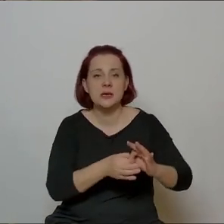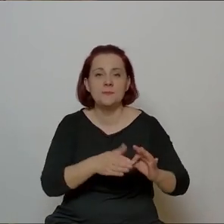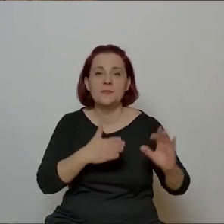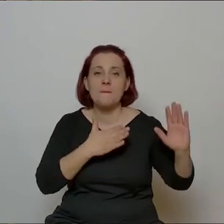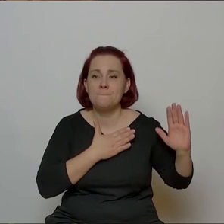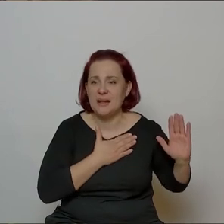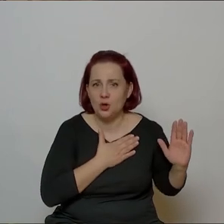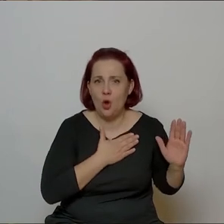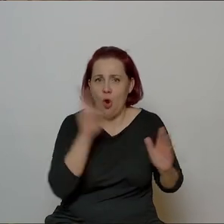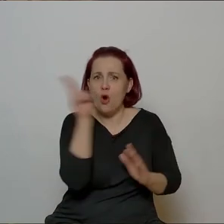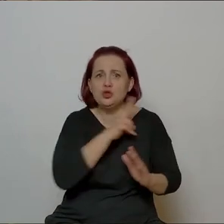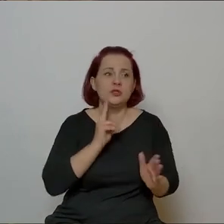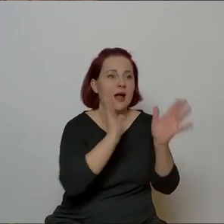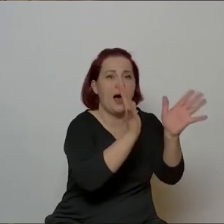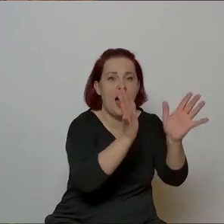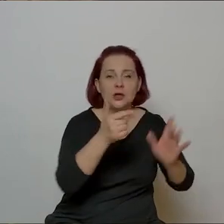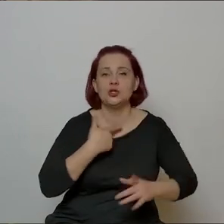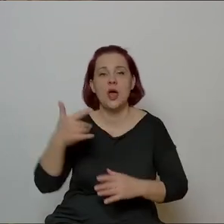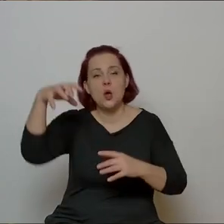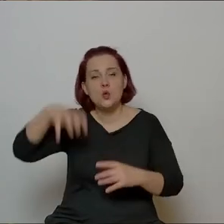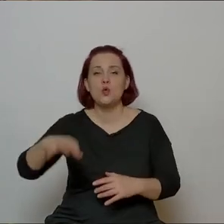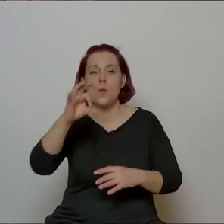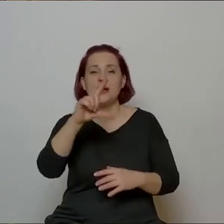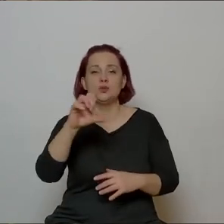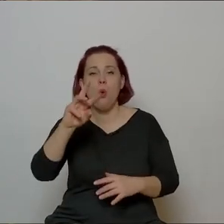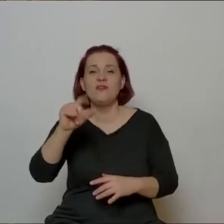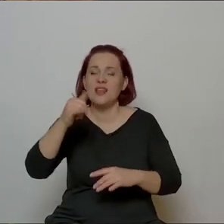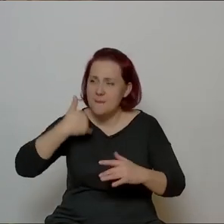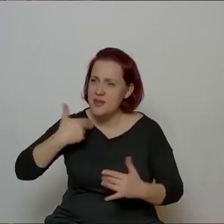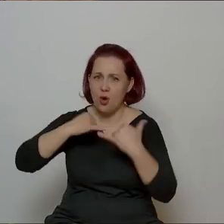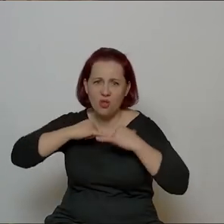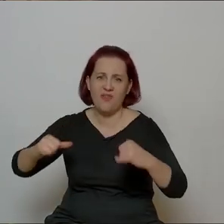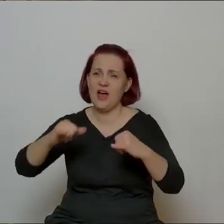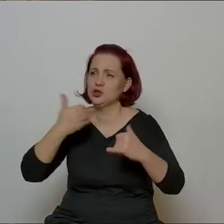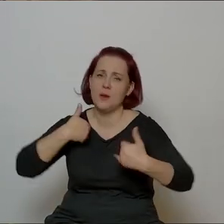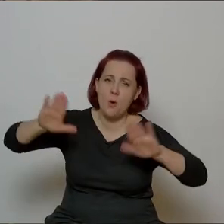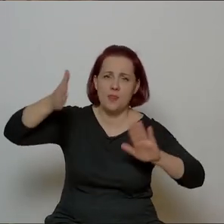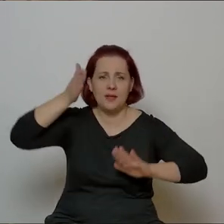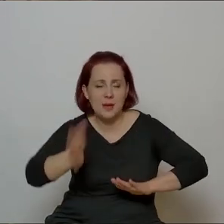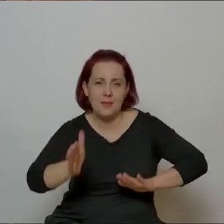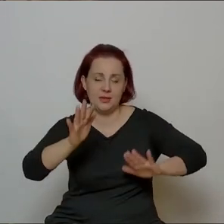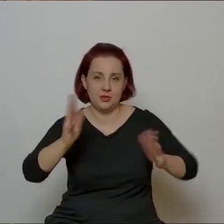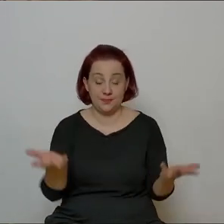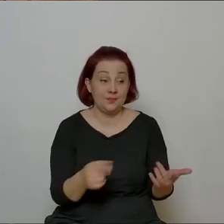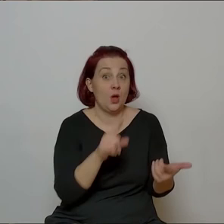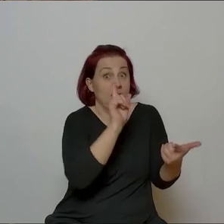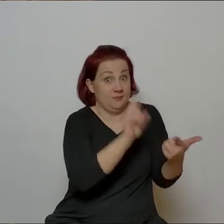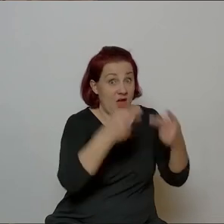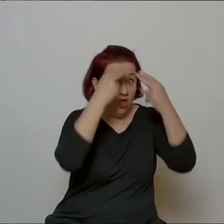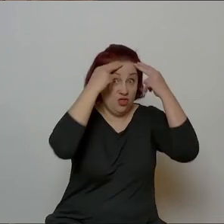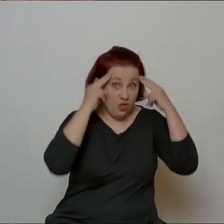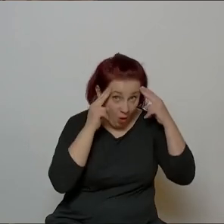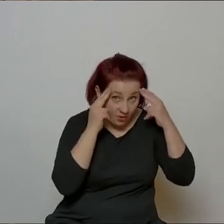podkreślać, że Słowianie są dzielni, że się nie da i takie historie. I on napisał drugą Wandę, jeszcze bardziej, mniej jakby